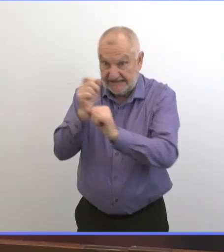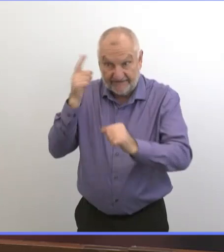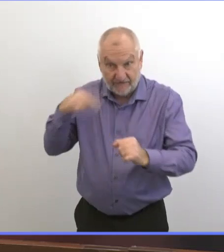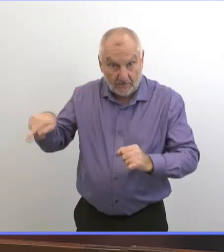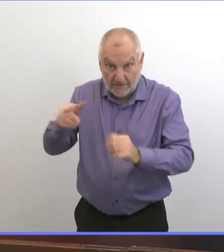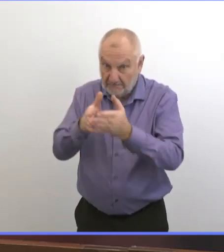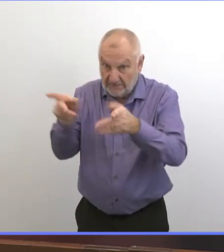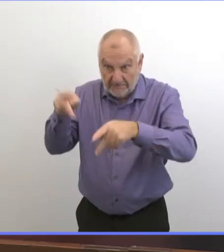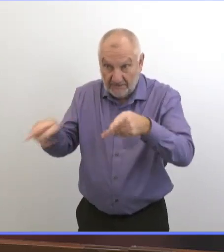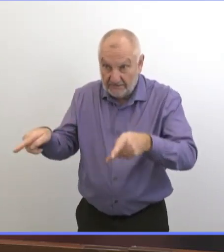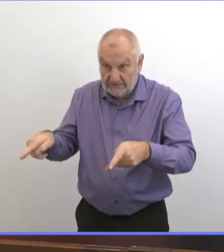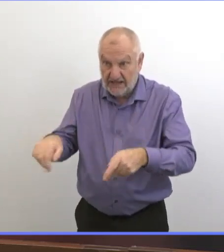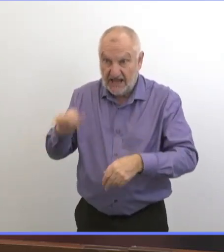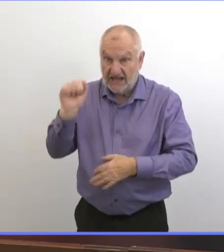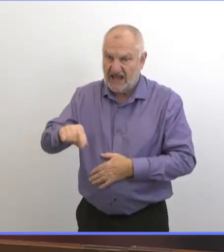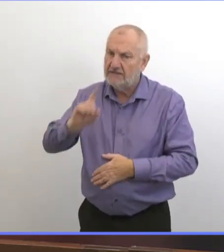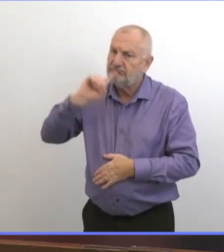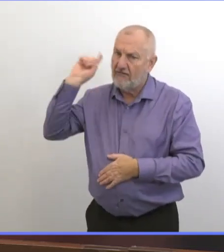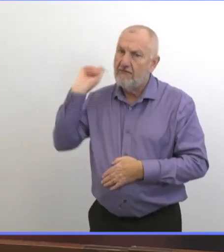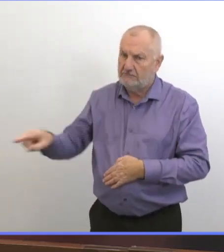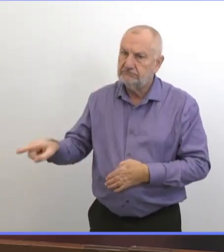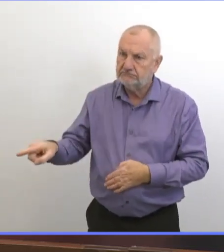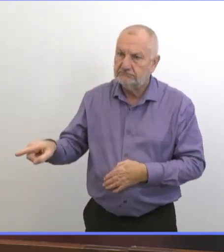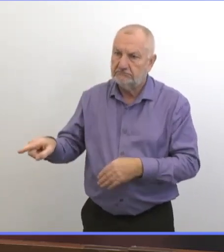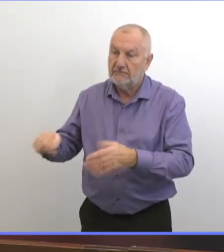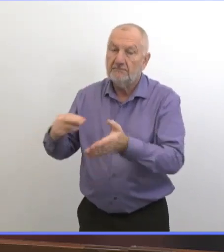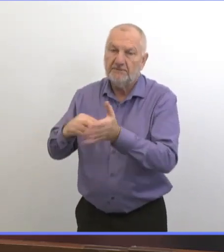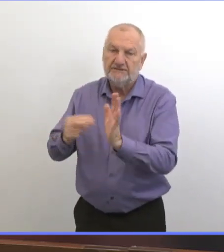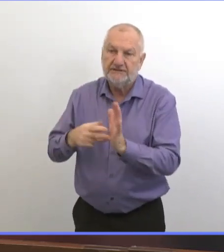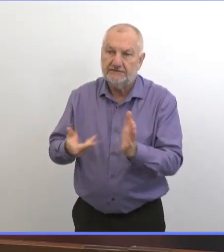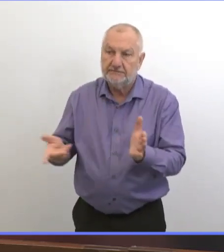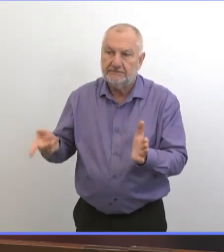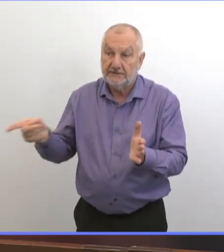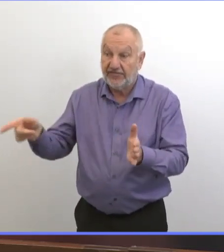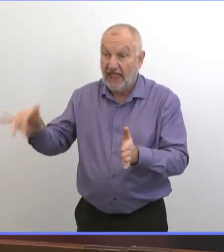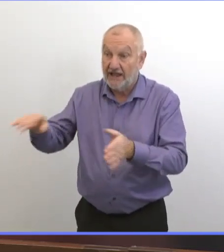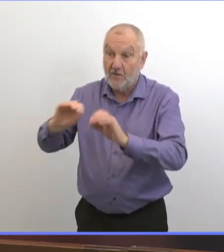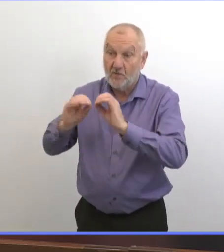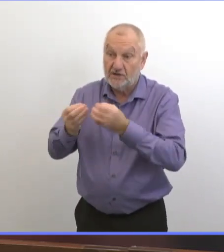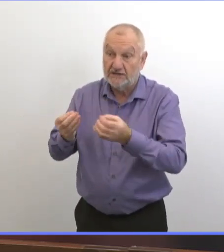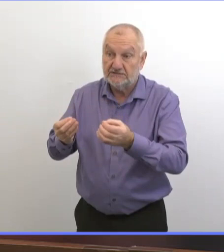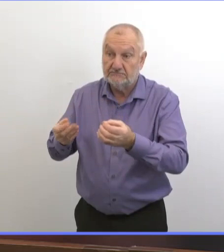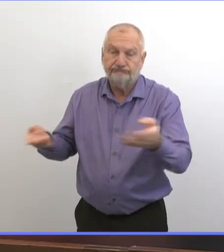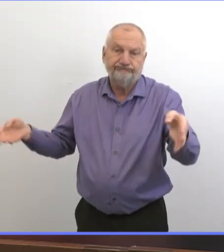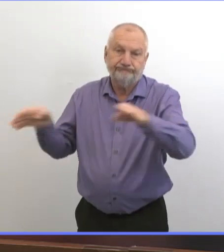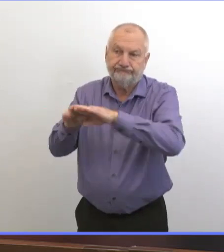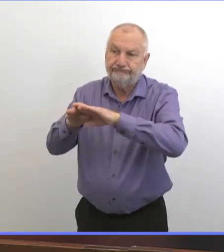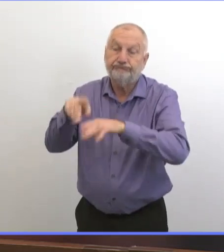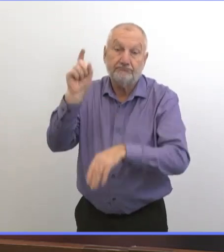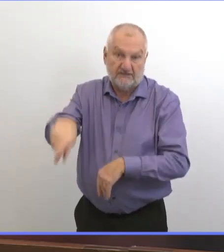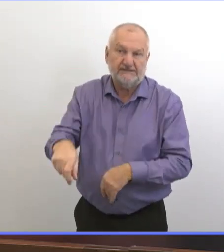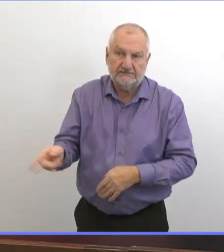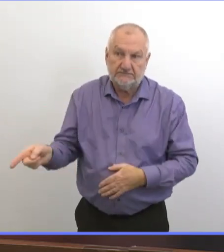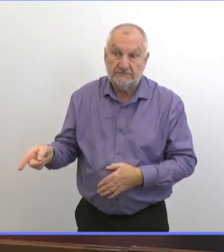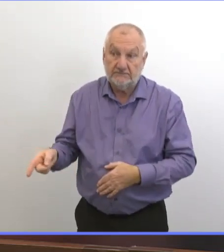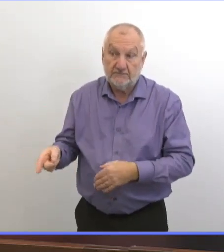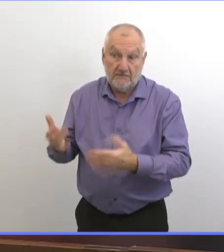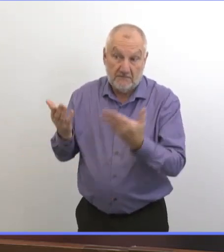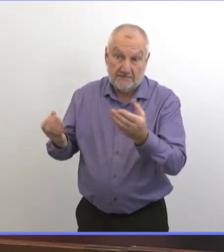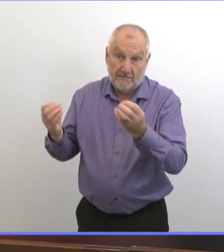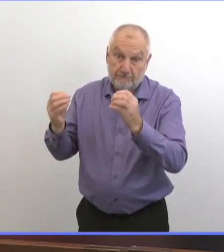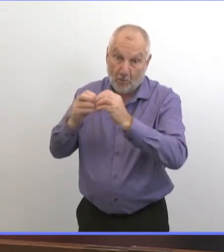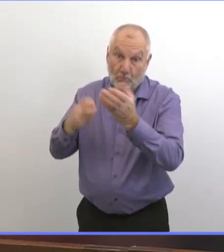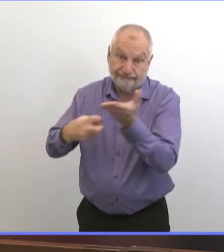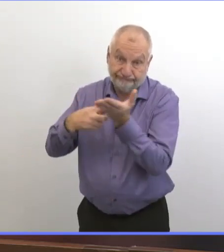Donc, on pourrait délivrer ce genre d'avis et forcer un organisme à fermer. Il pourrait y avoir des amendes